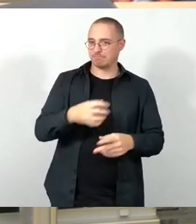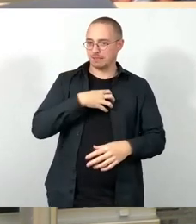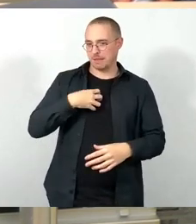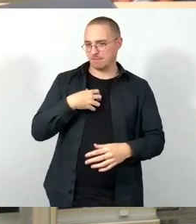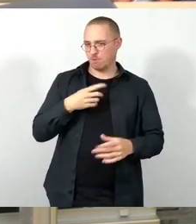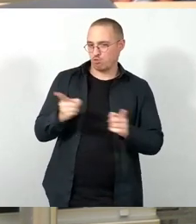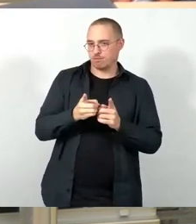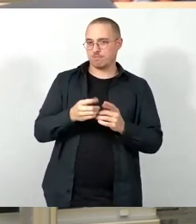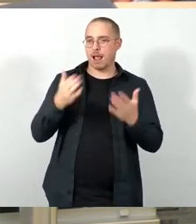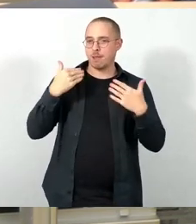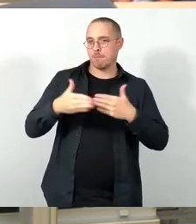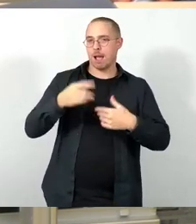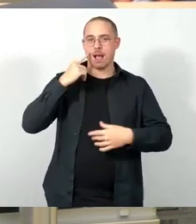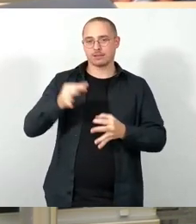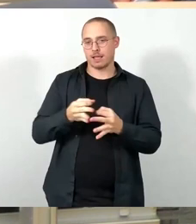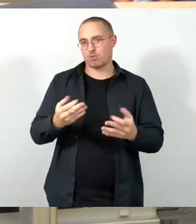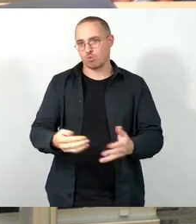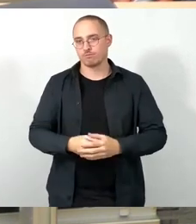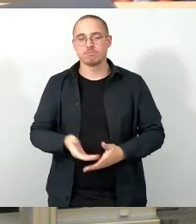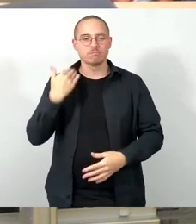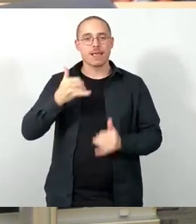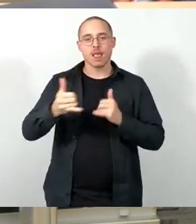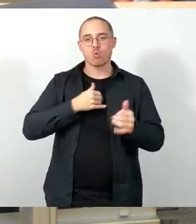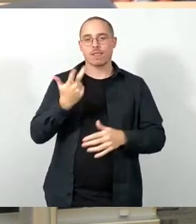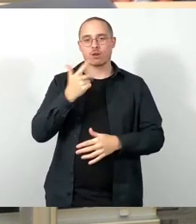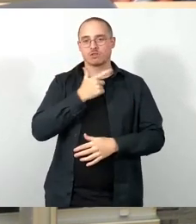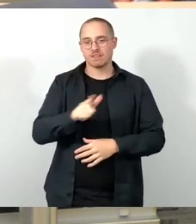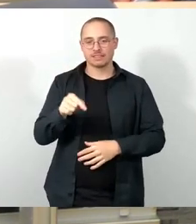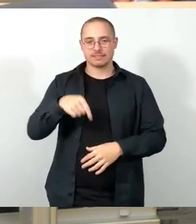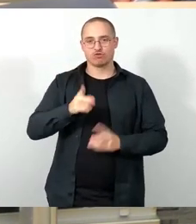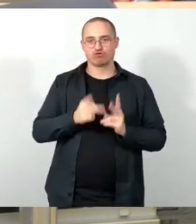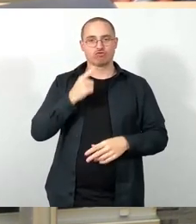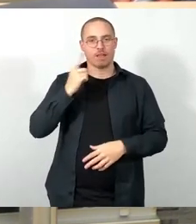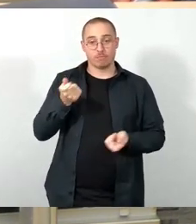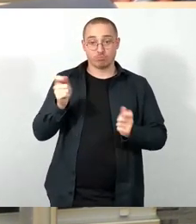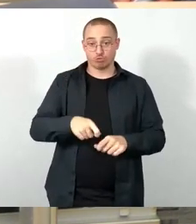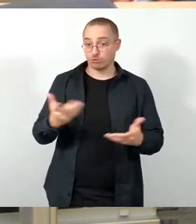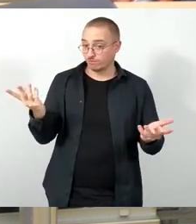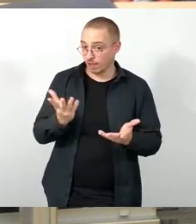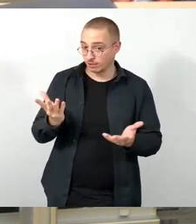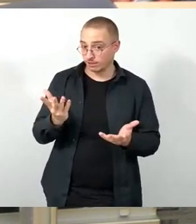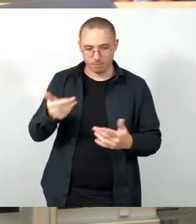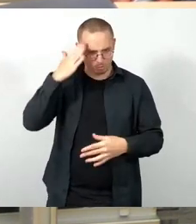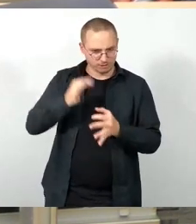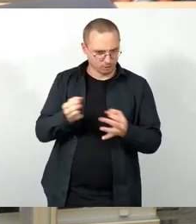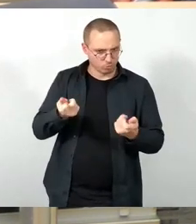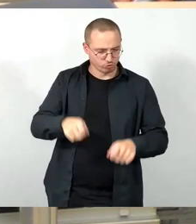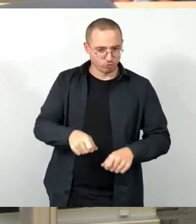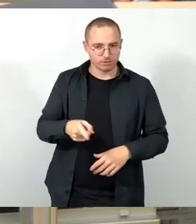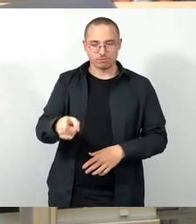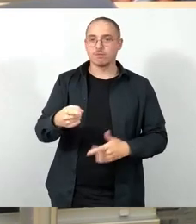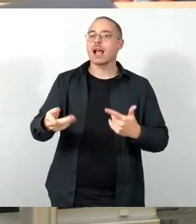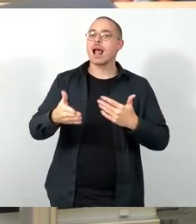Im Januar 2023 beschloss dieser Stadtrat per Hauptsatzung, dass ein sogenannter Klimabeirat zu gründen sei.